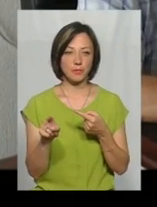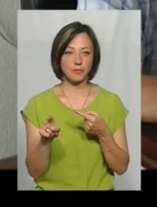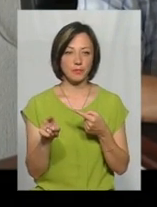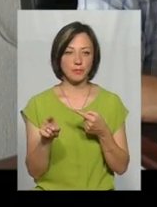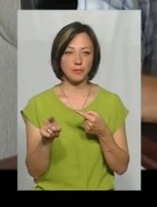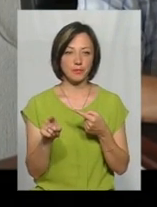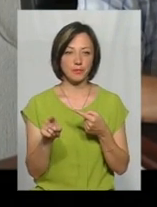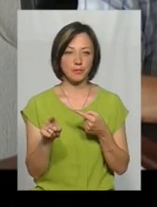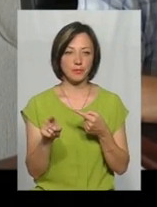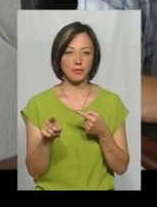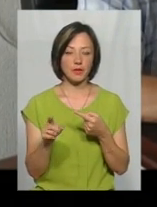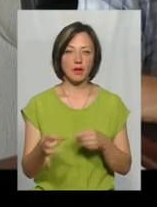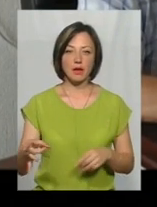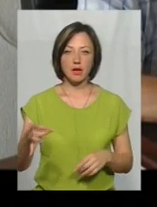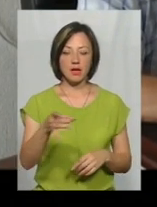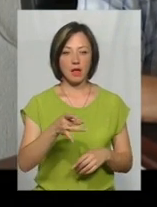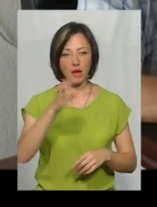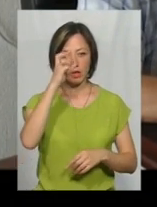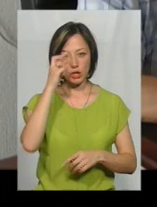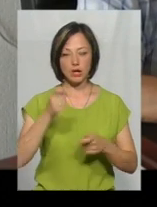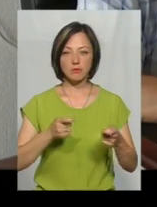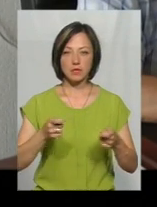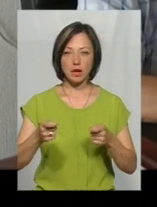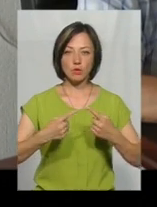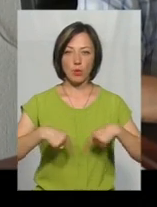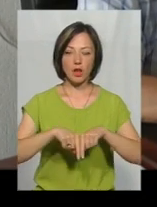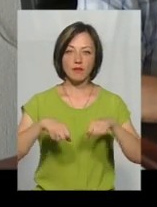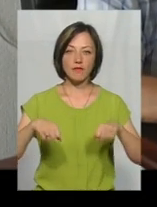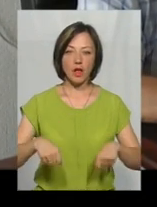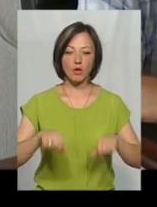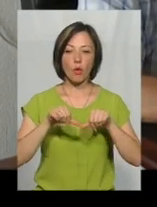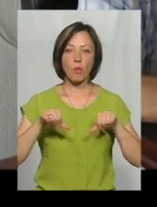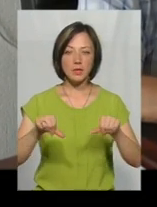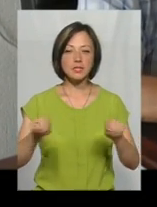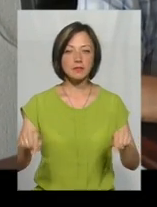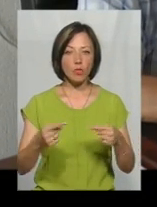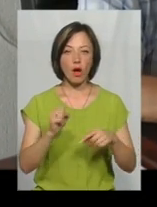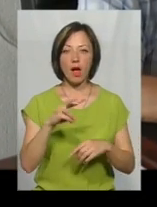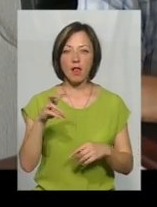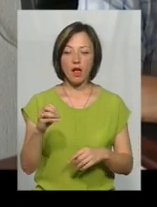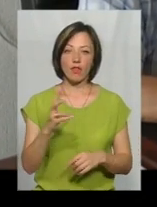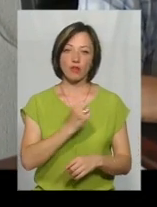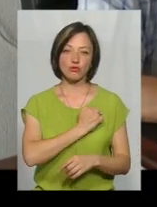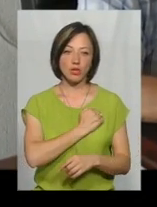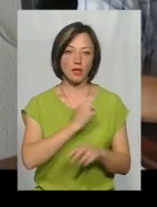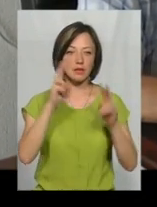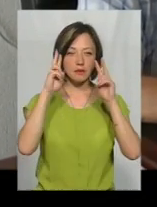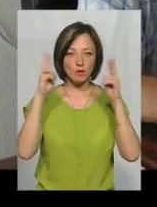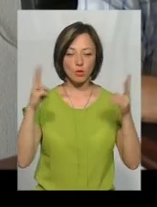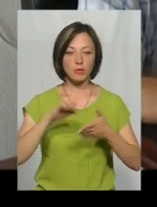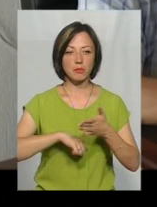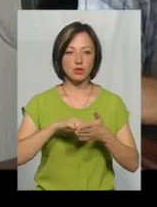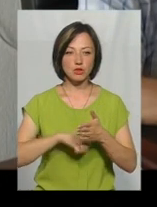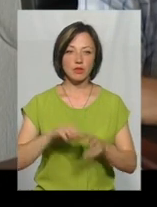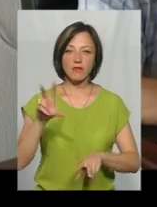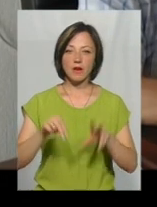райдержадміністраціях, органах влади, комісії створені, але, на жаль, з невідомих причин, я